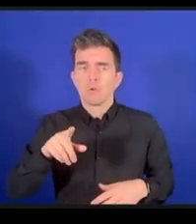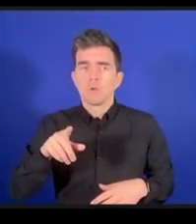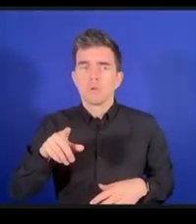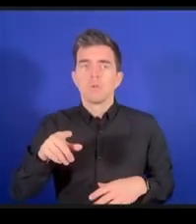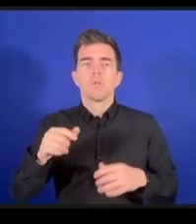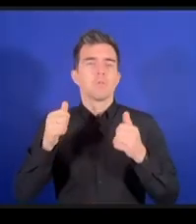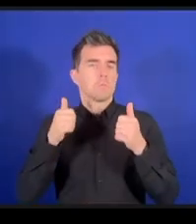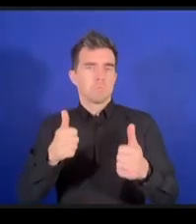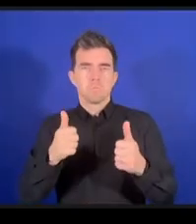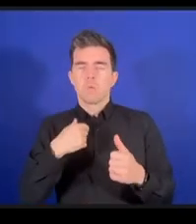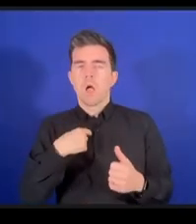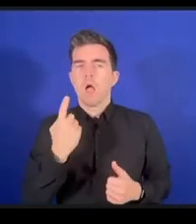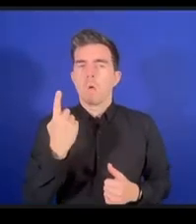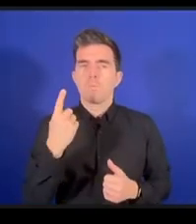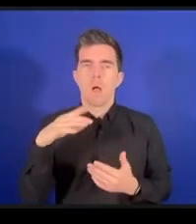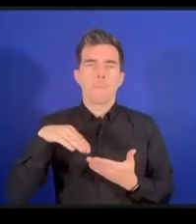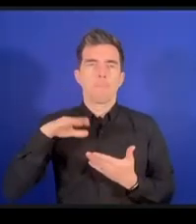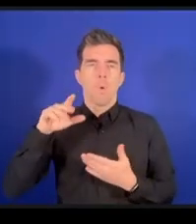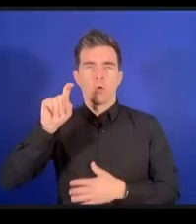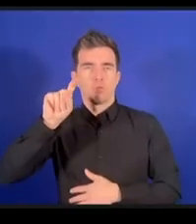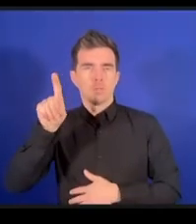ベスモニカエマットさん